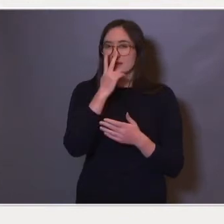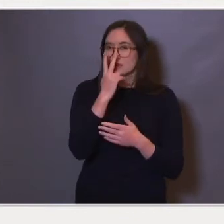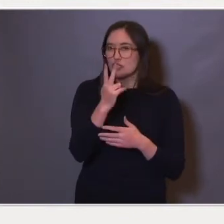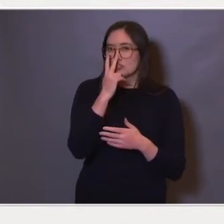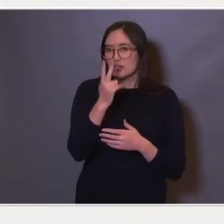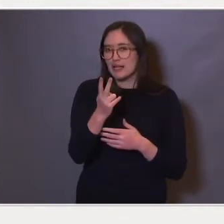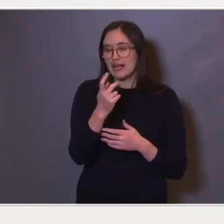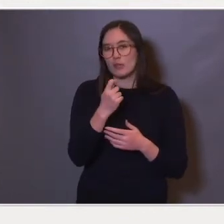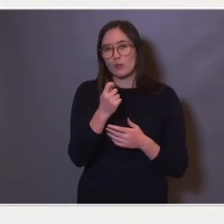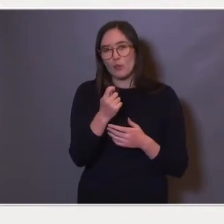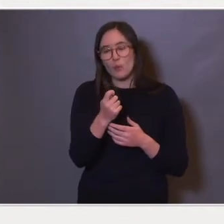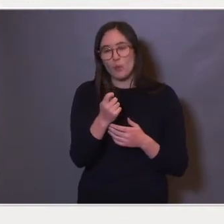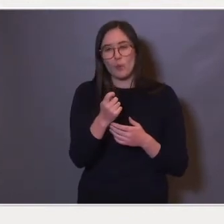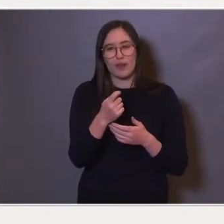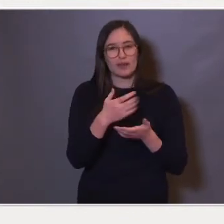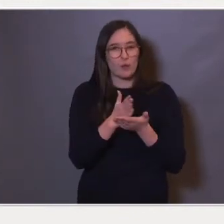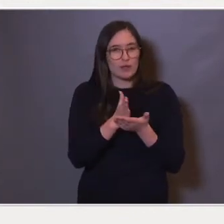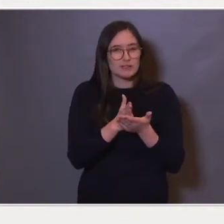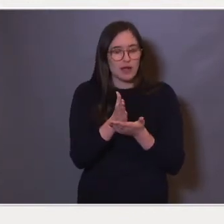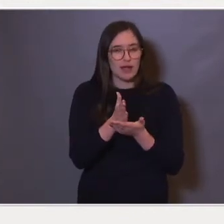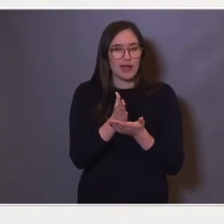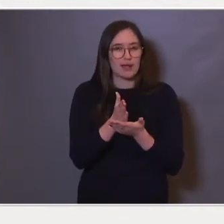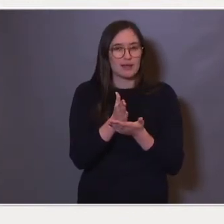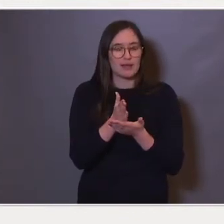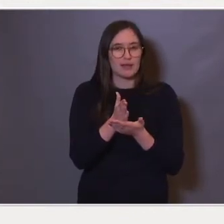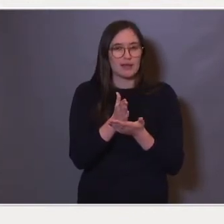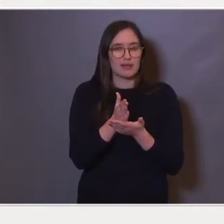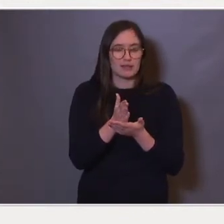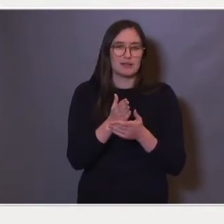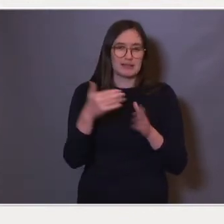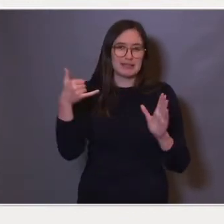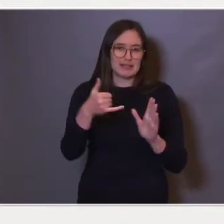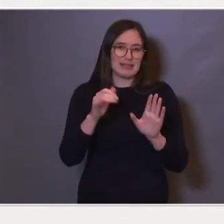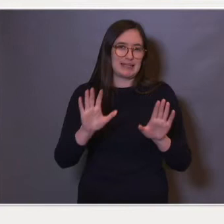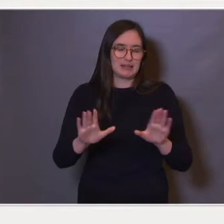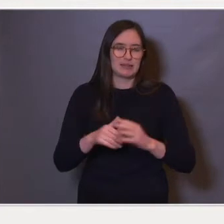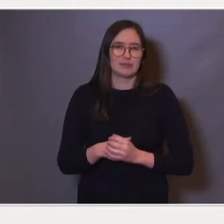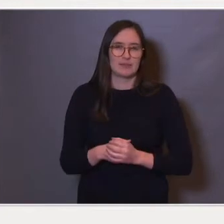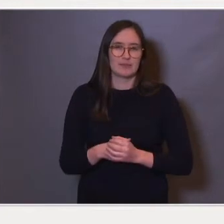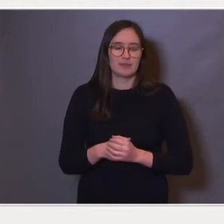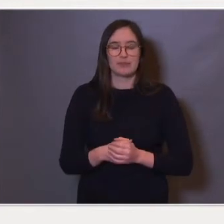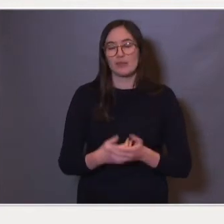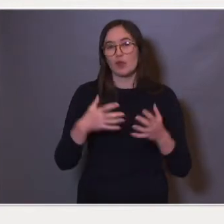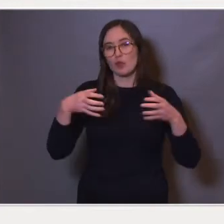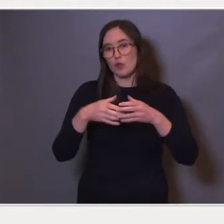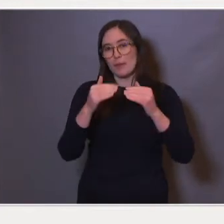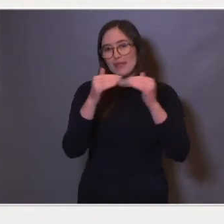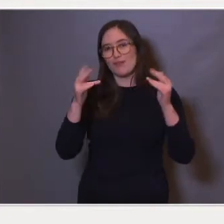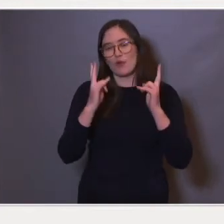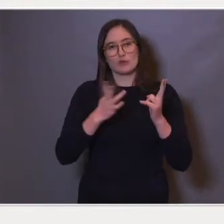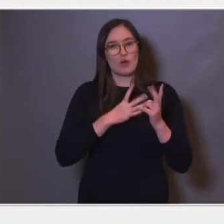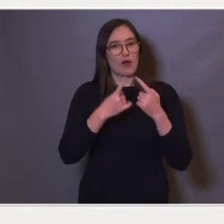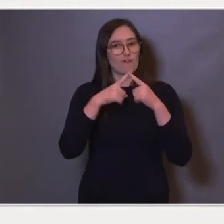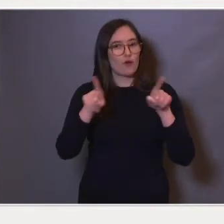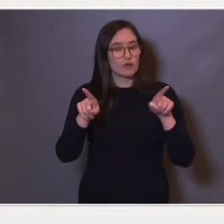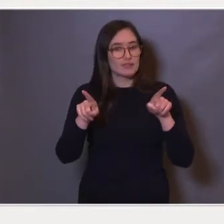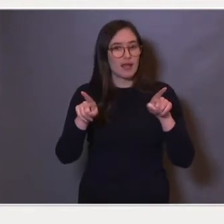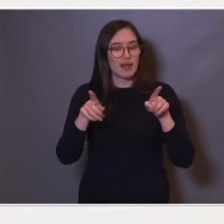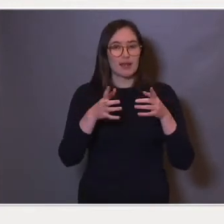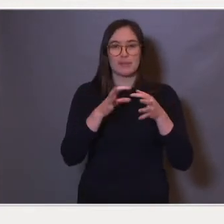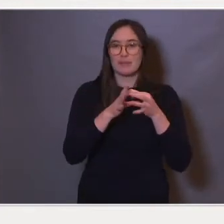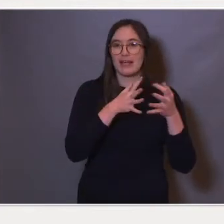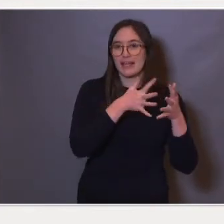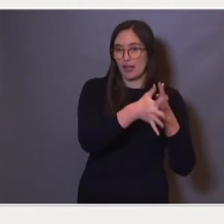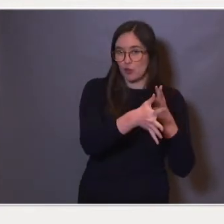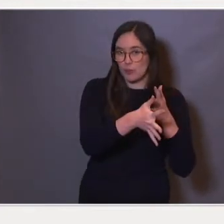noen av årsakene ligger. Det er forskjell på gruppenivå, i gjennomsnitt,